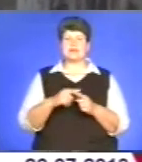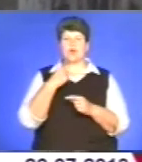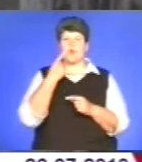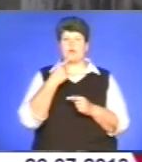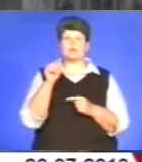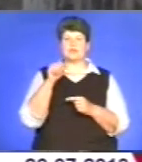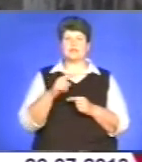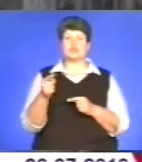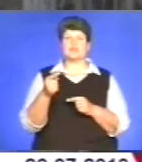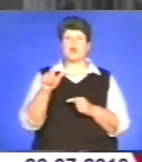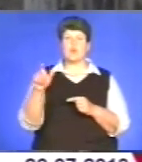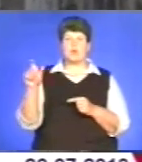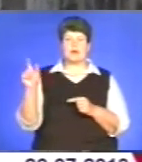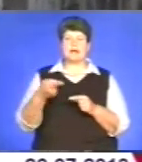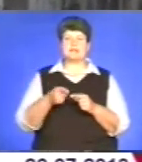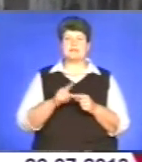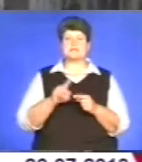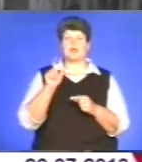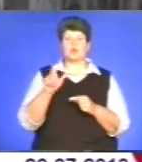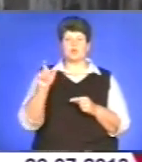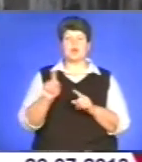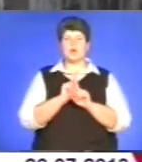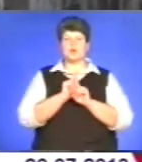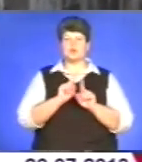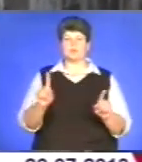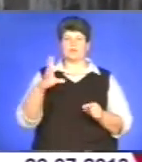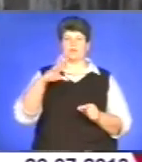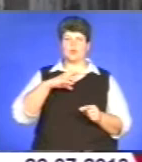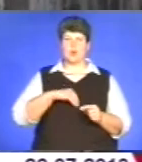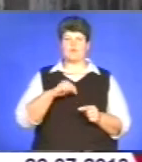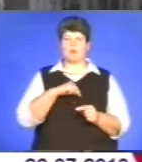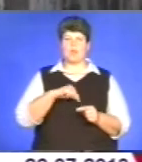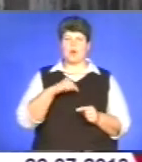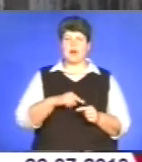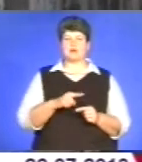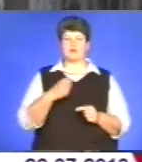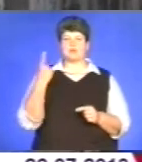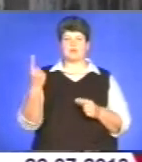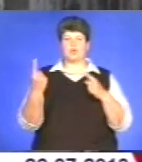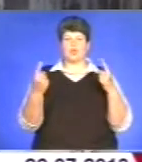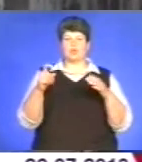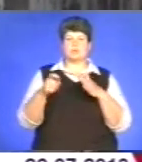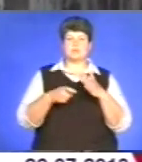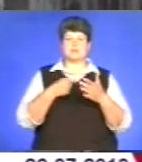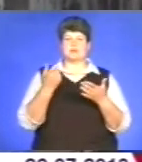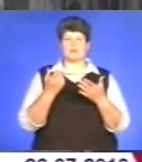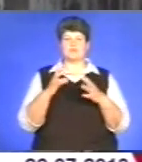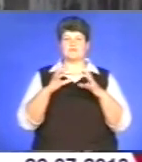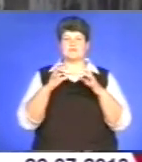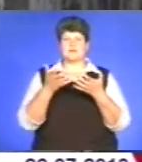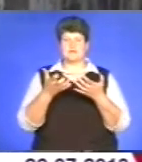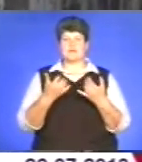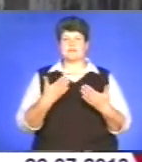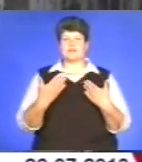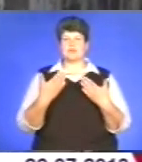те, що тернополяни – це люди особливо духовні, моральні, і один одного у світі пізнають за відношенням до, в першу